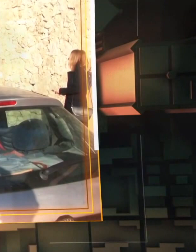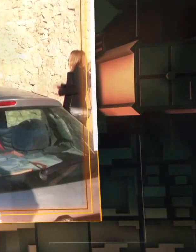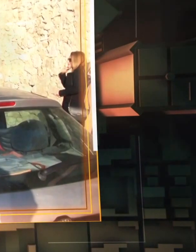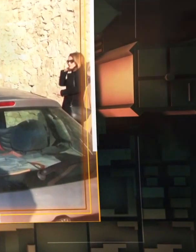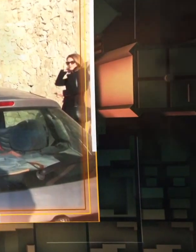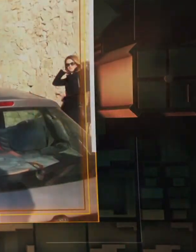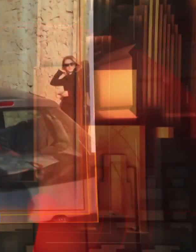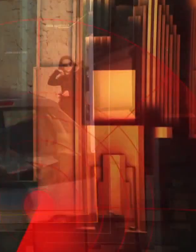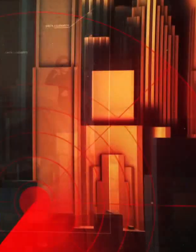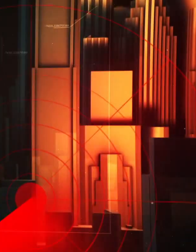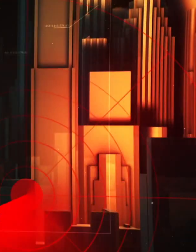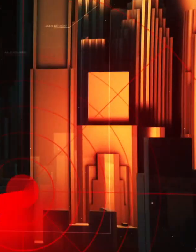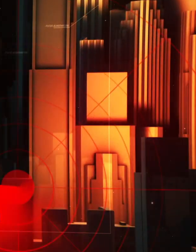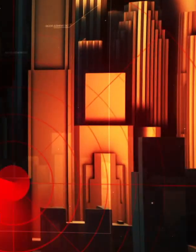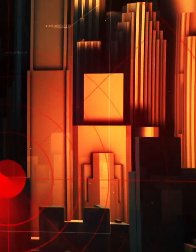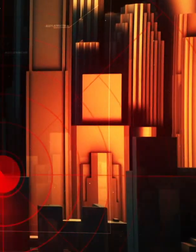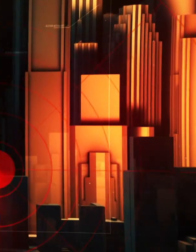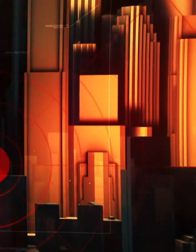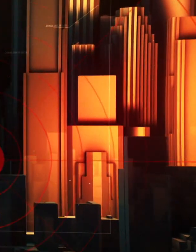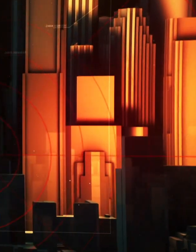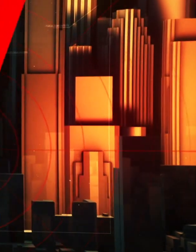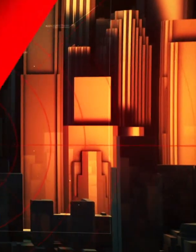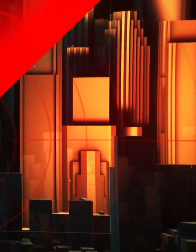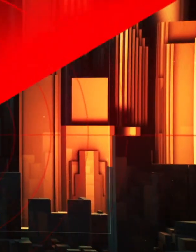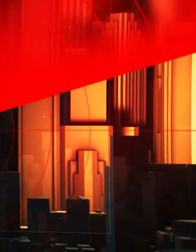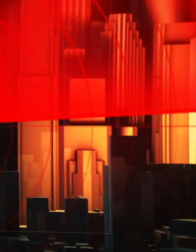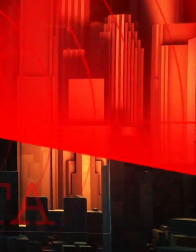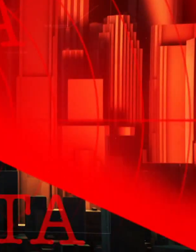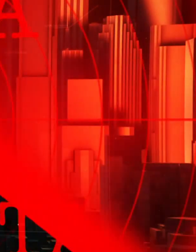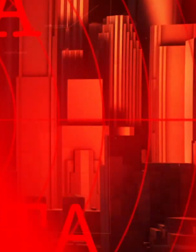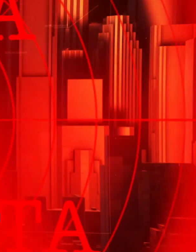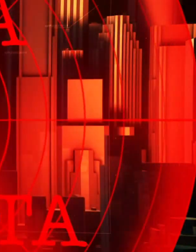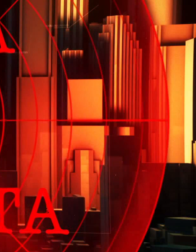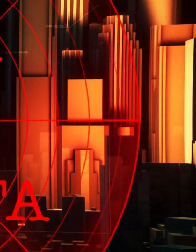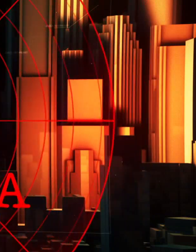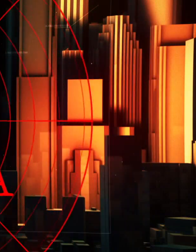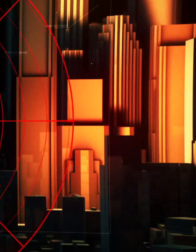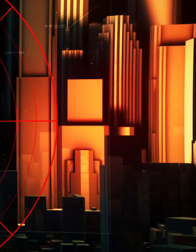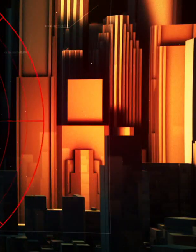Ukoliko ste propustili emisiju, cijelost je možete pogledati na našem službenom YouTube kanalu.